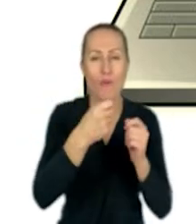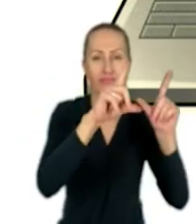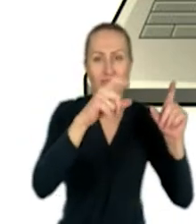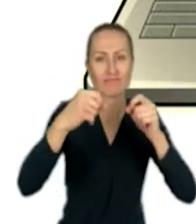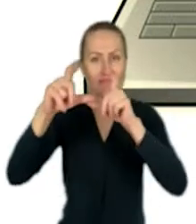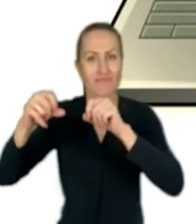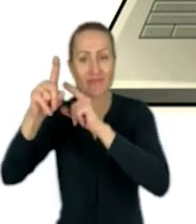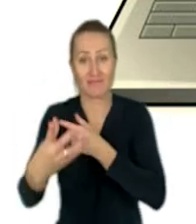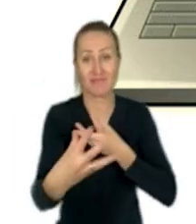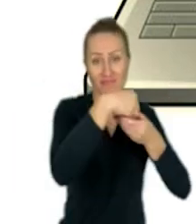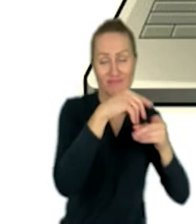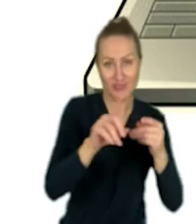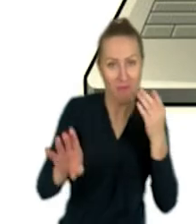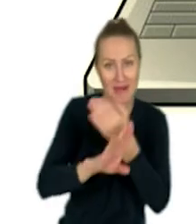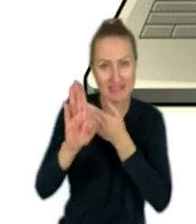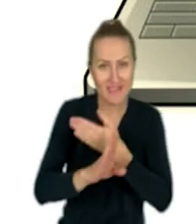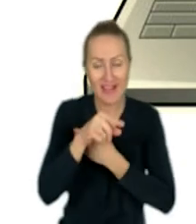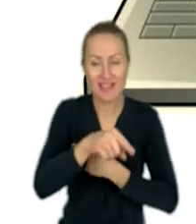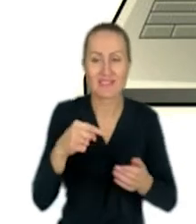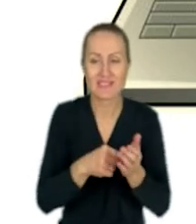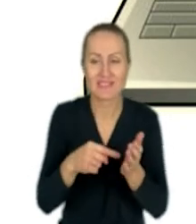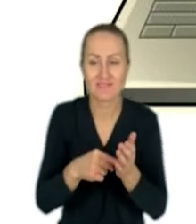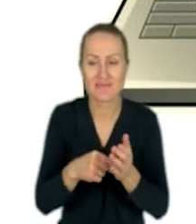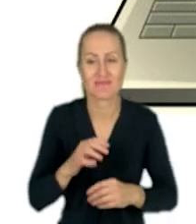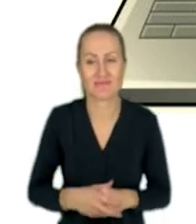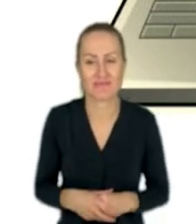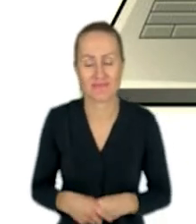do prezentacji Bitly wirtualne 5.